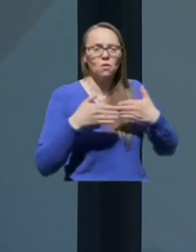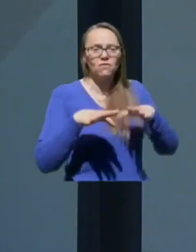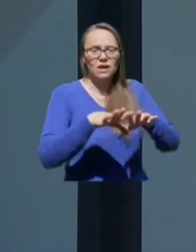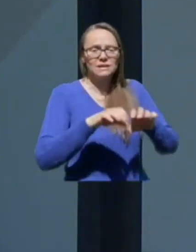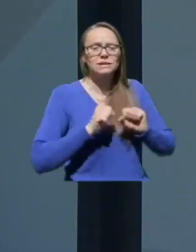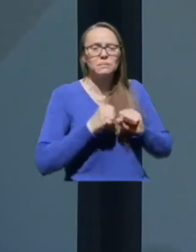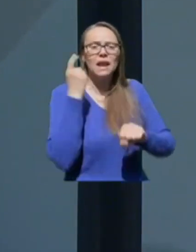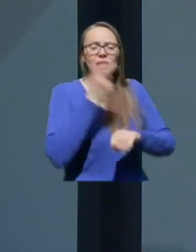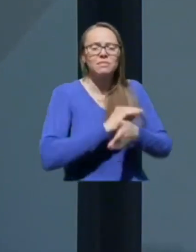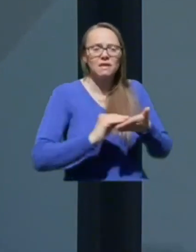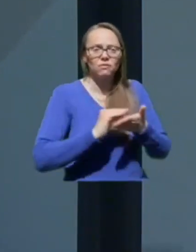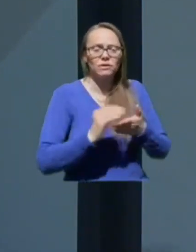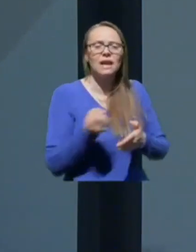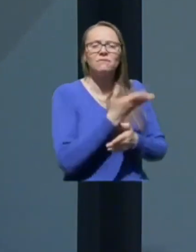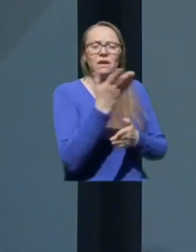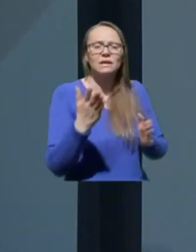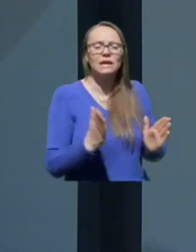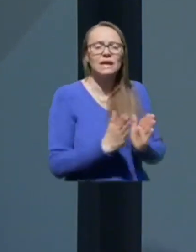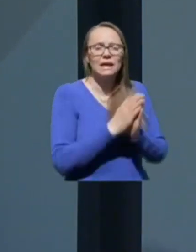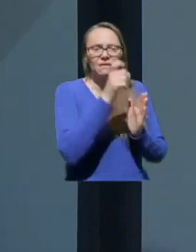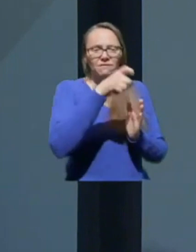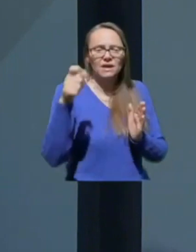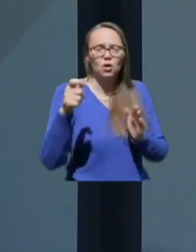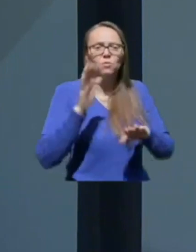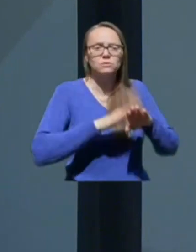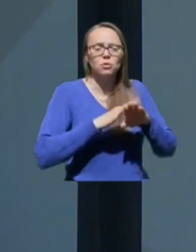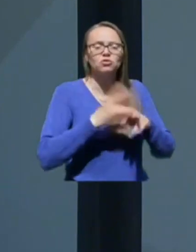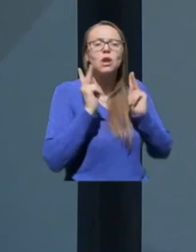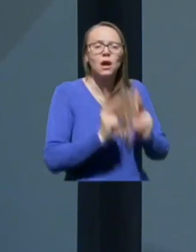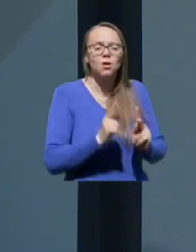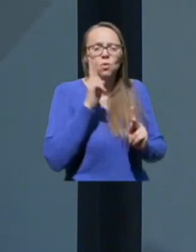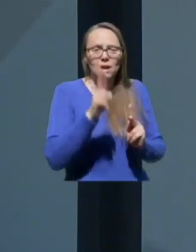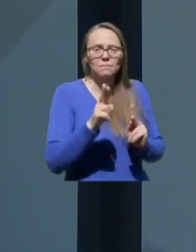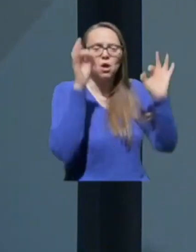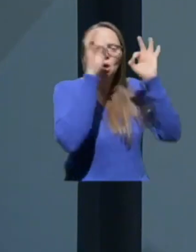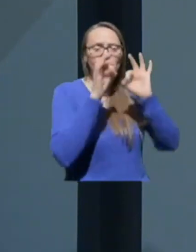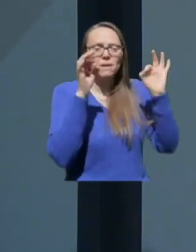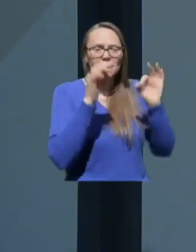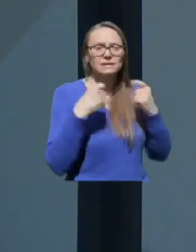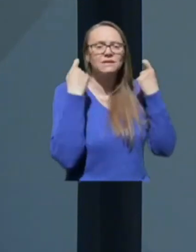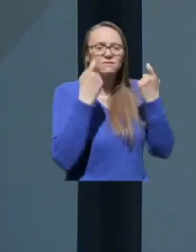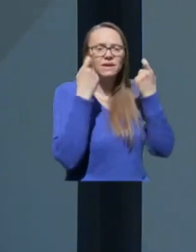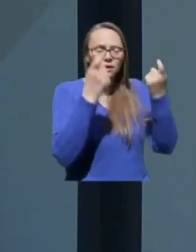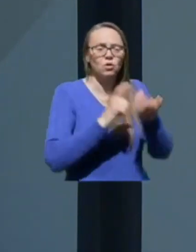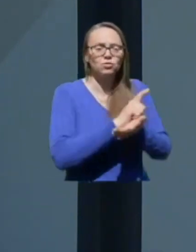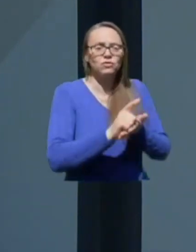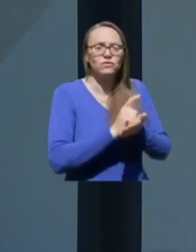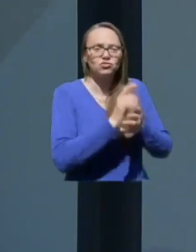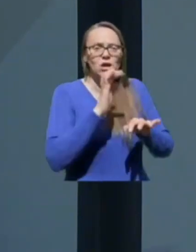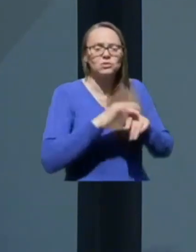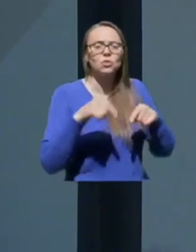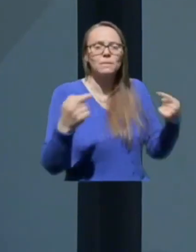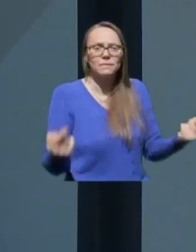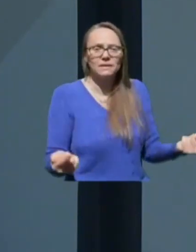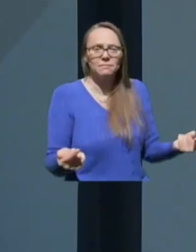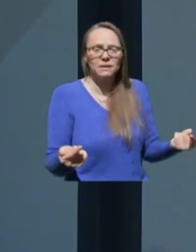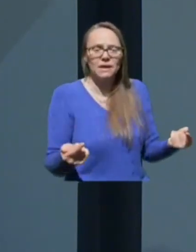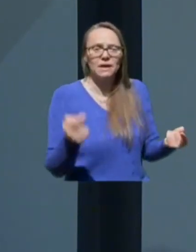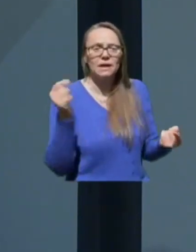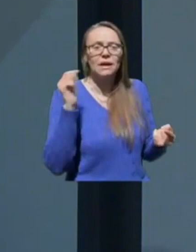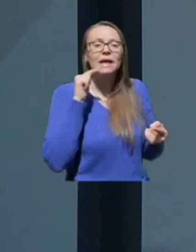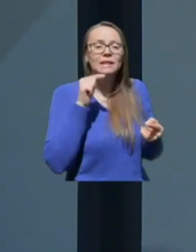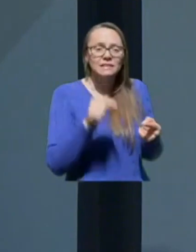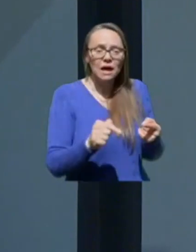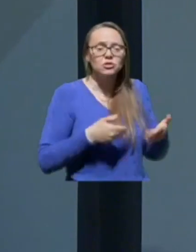katerih je vernikom sporočila, kako naj obhajajo praznike velike noči v času epidemije. In ta